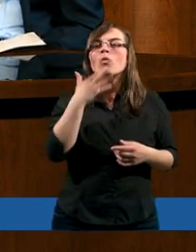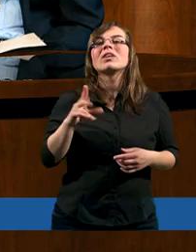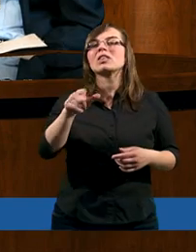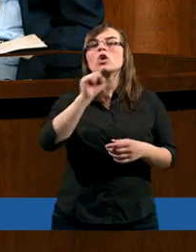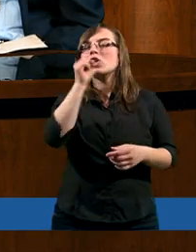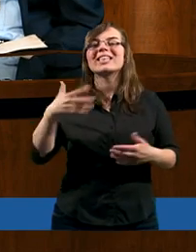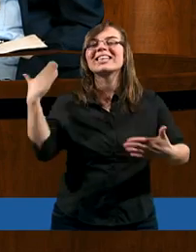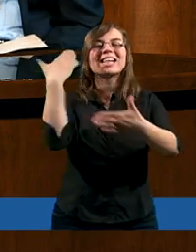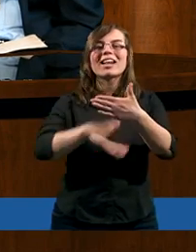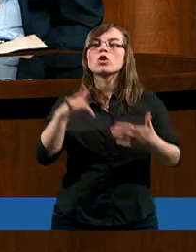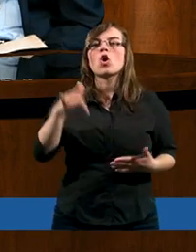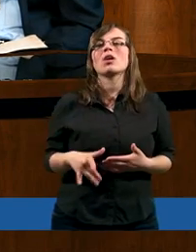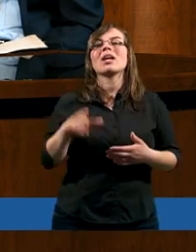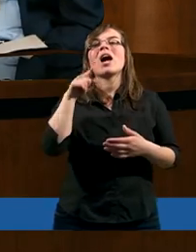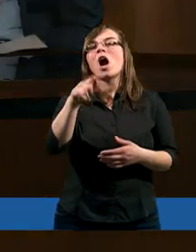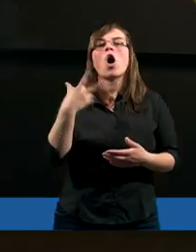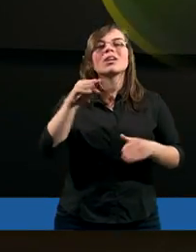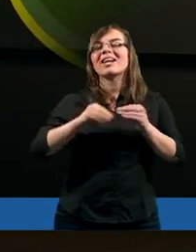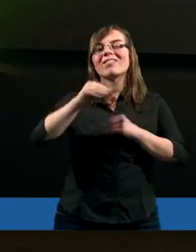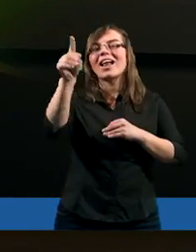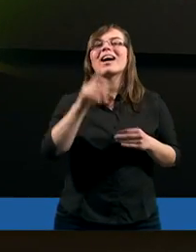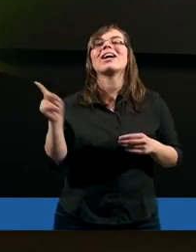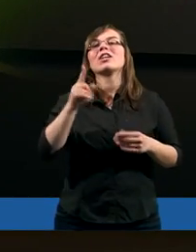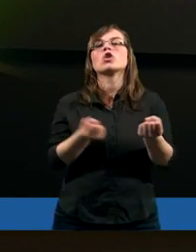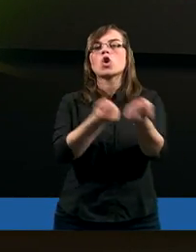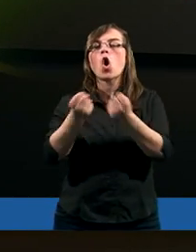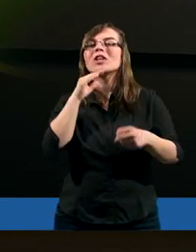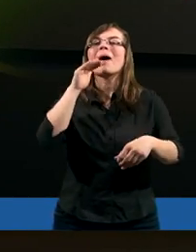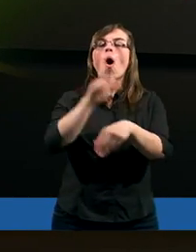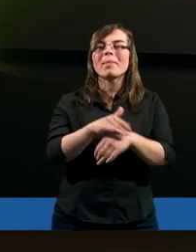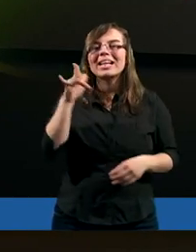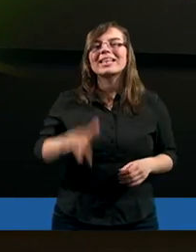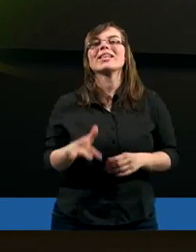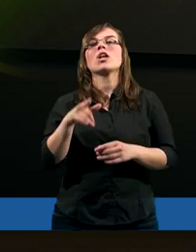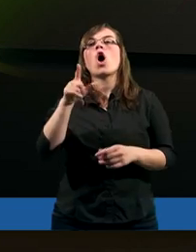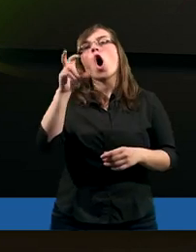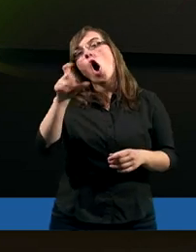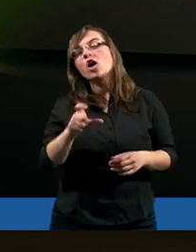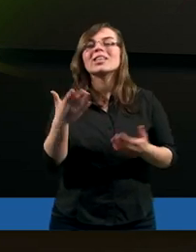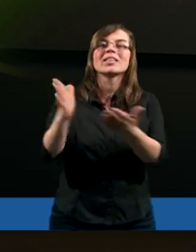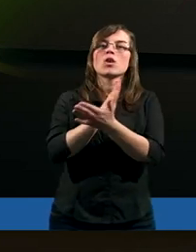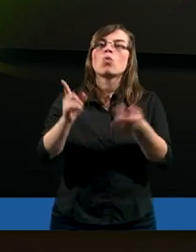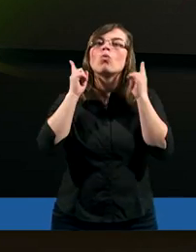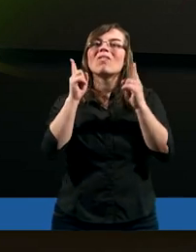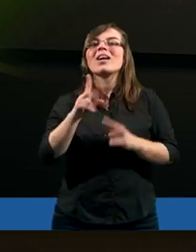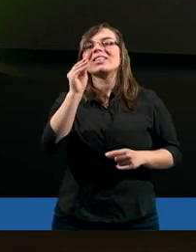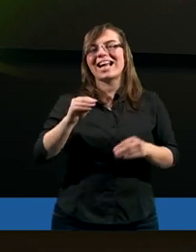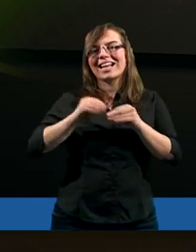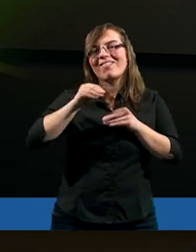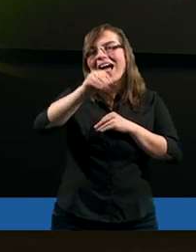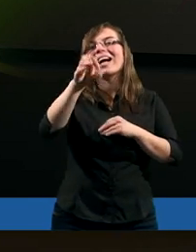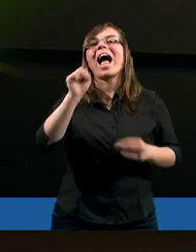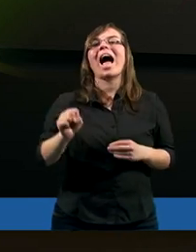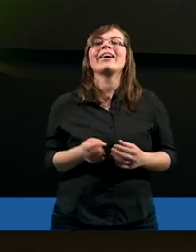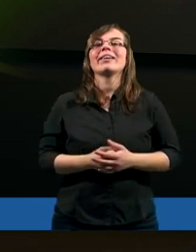mówiło i to się nigdy nie skończy. Pan nie zwleka z dotrzymaniem obietnicy, chociaż niektórzy uważają,